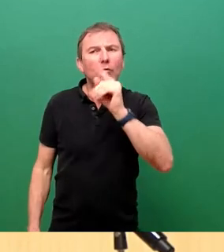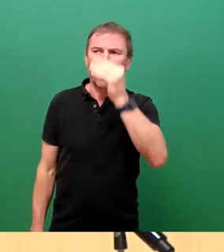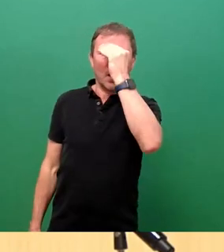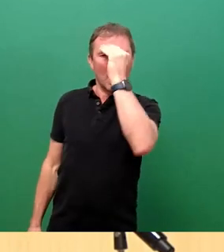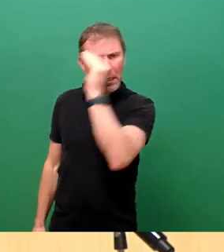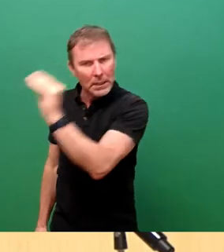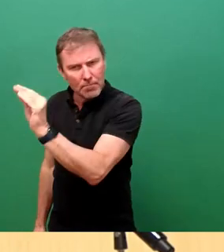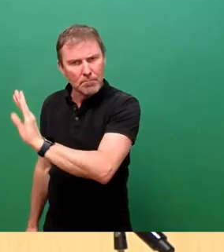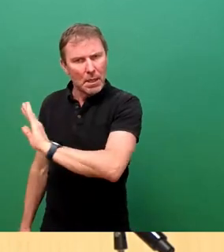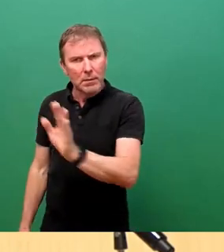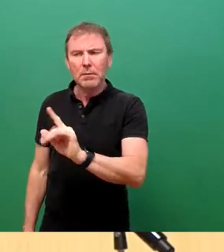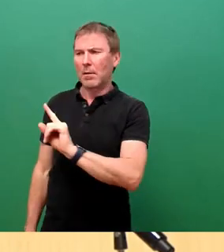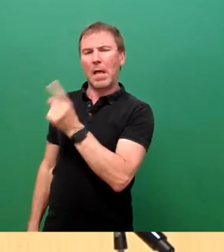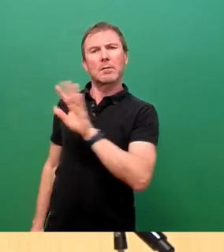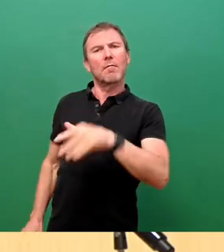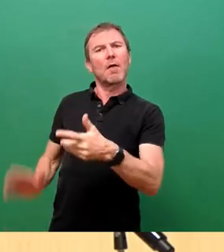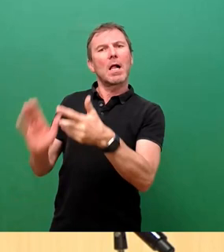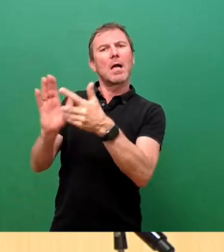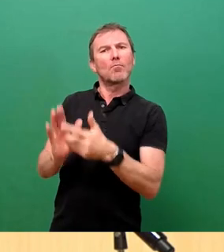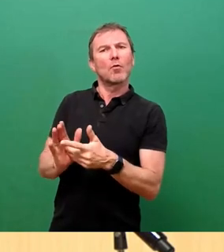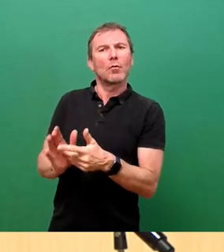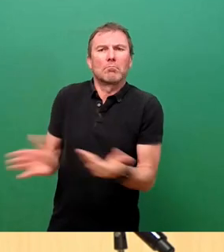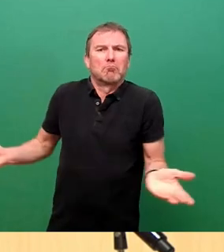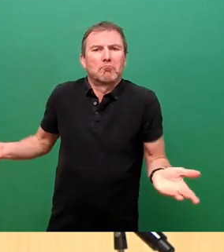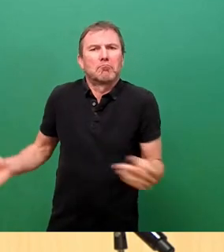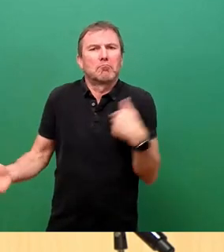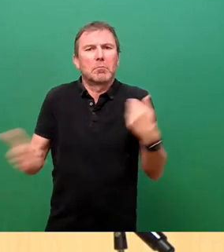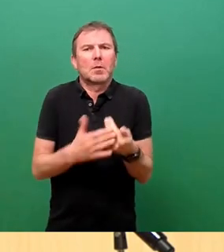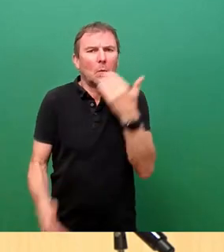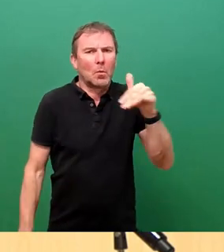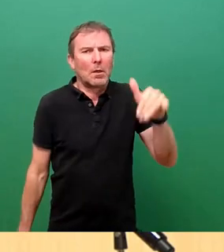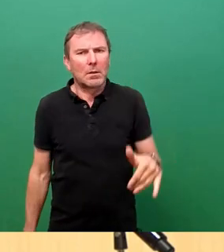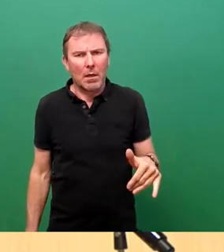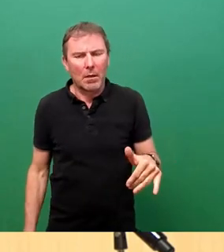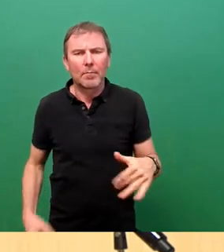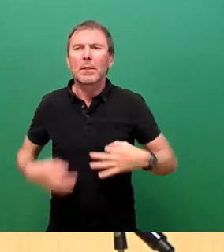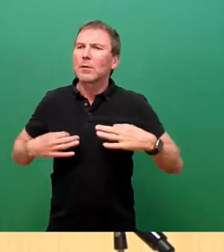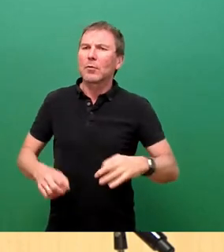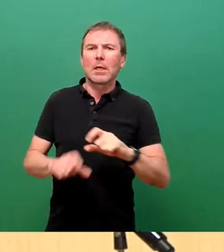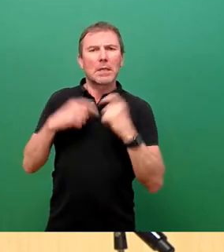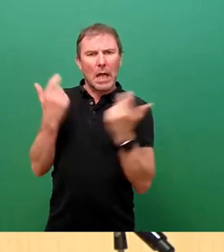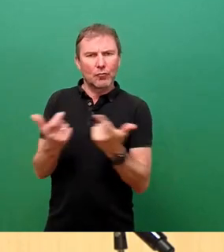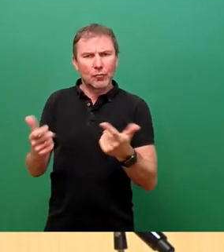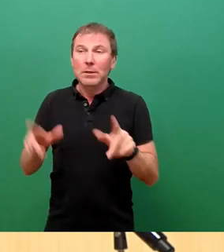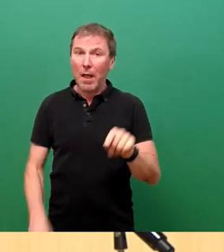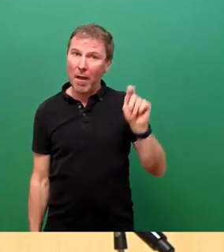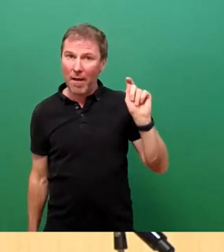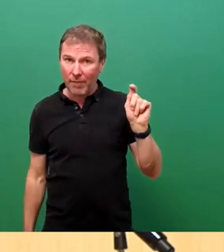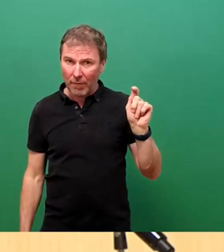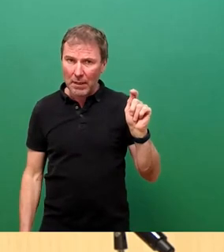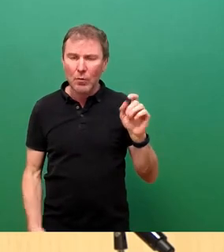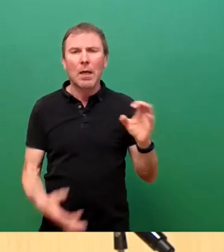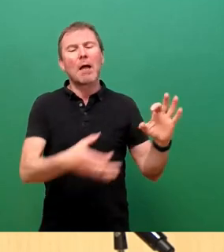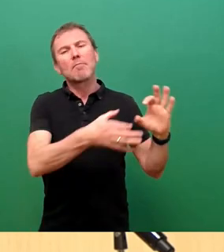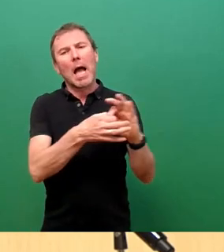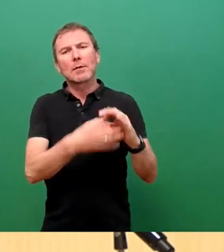entsprechende Einzelfallprüfungen noch ausstehen. Nach Informationen im Gesundheitsausschuss wird die Verwaltung einrichtungsbezogen alle